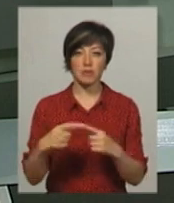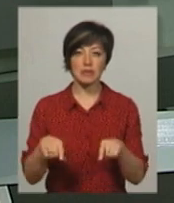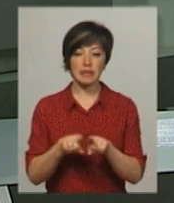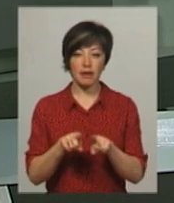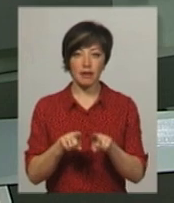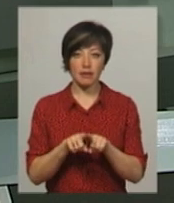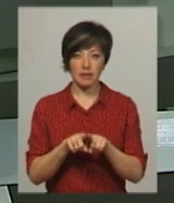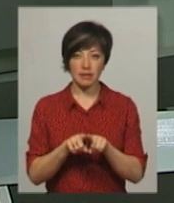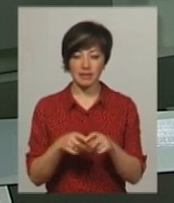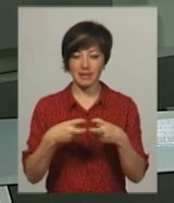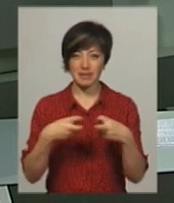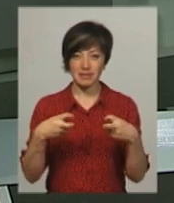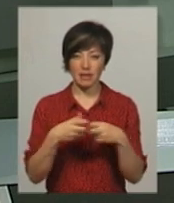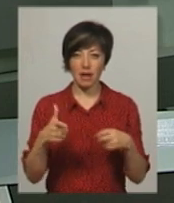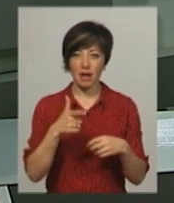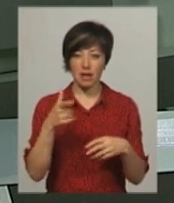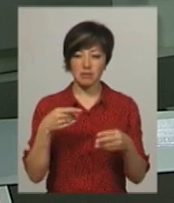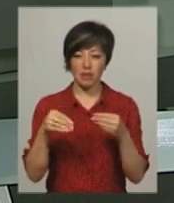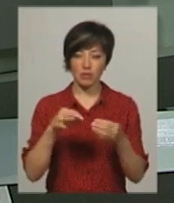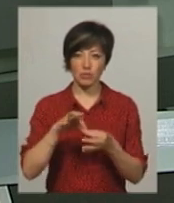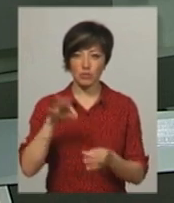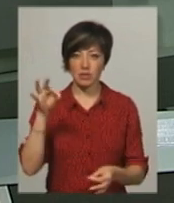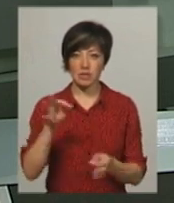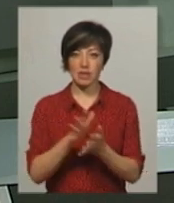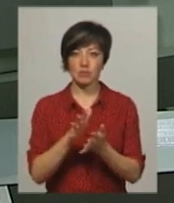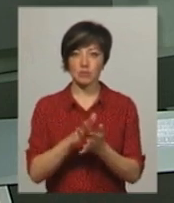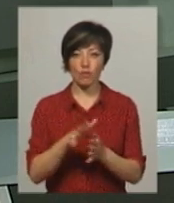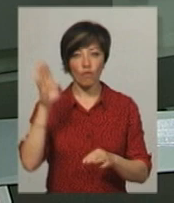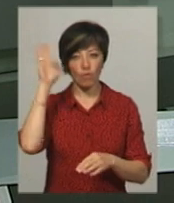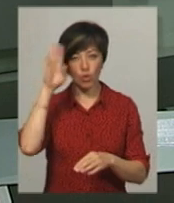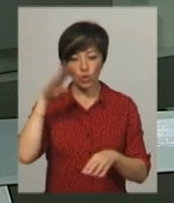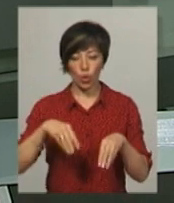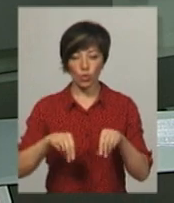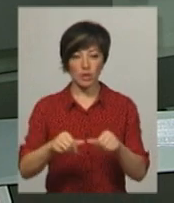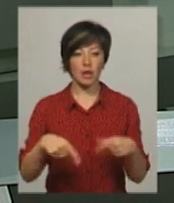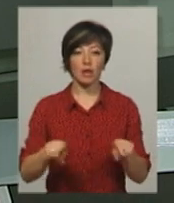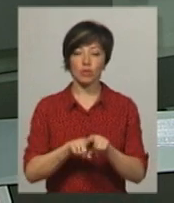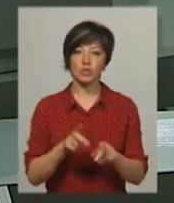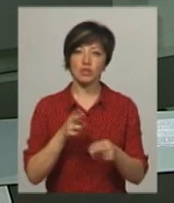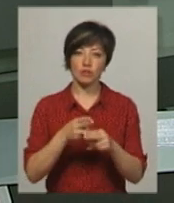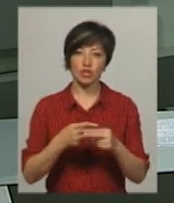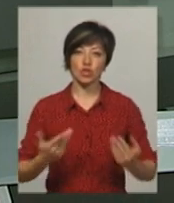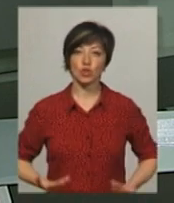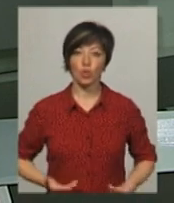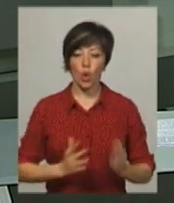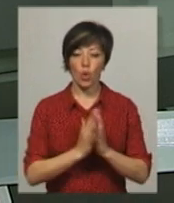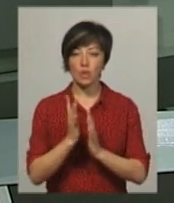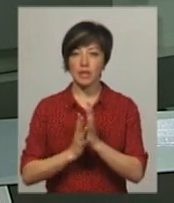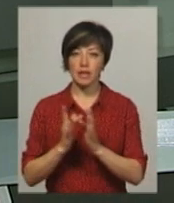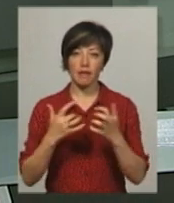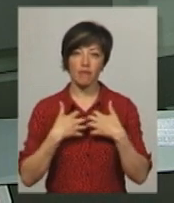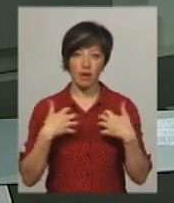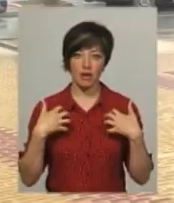складові кульки, як резина, газ та пластиковий мотузок засмічують воду та ґрунти, а також заважають життю рослин та тварин.